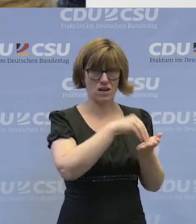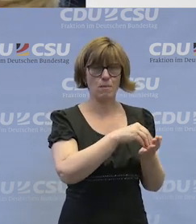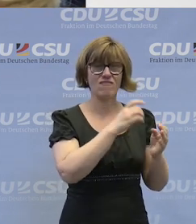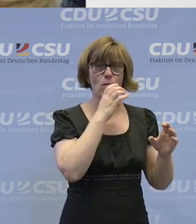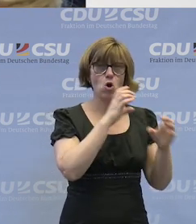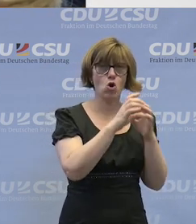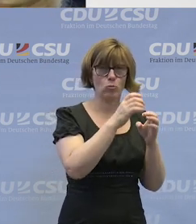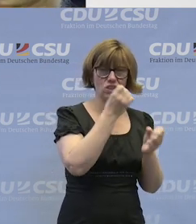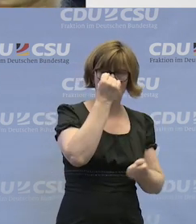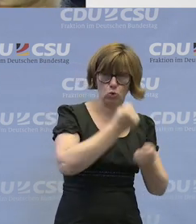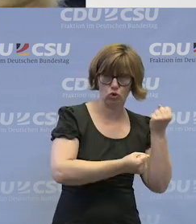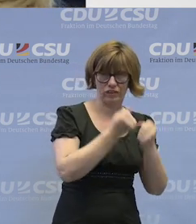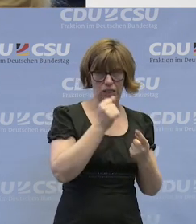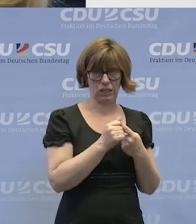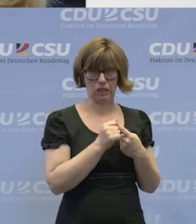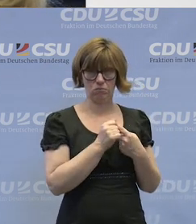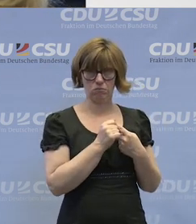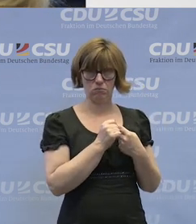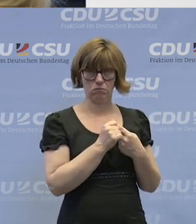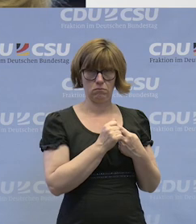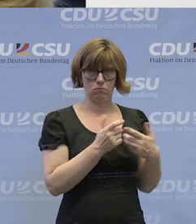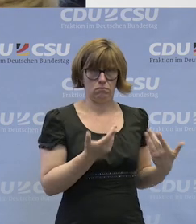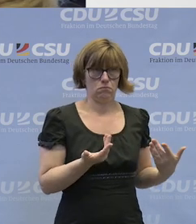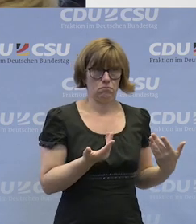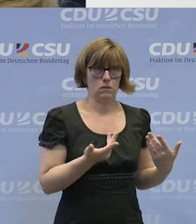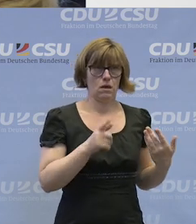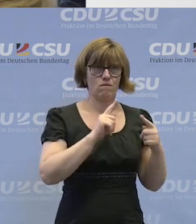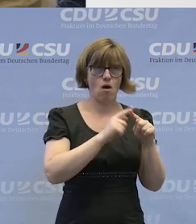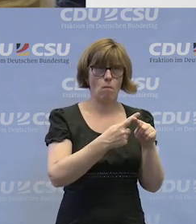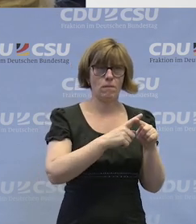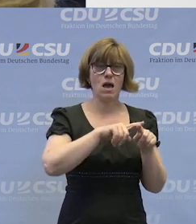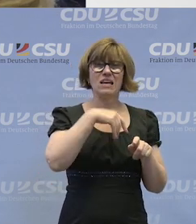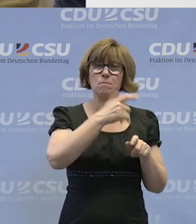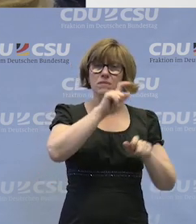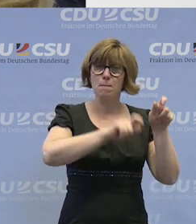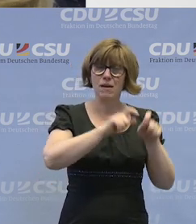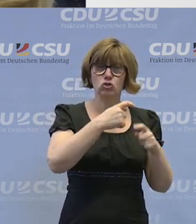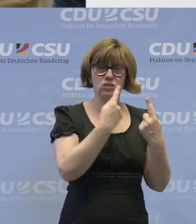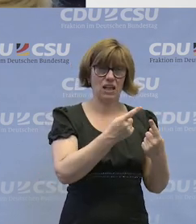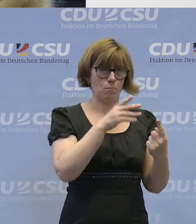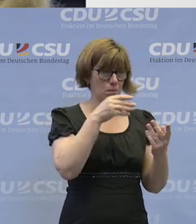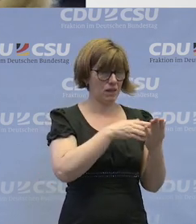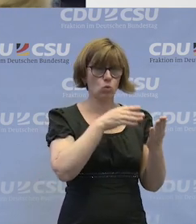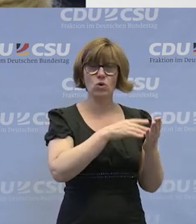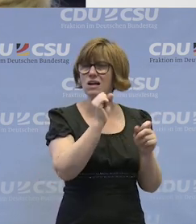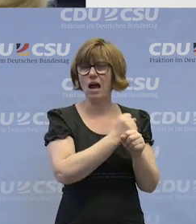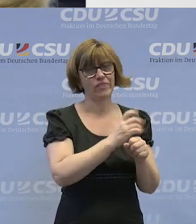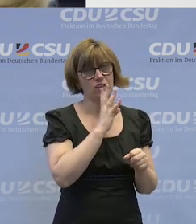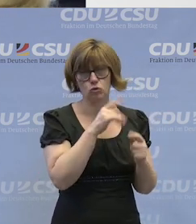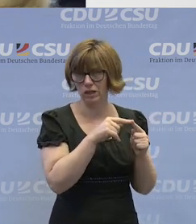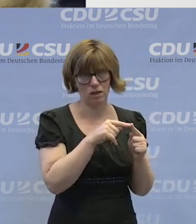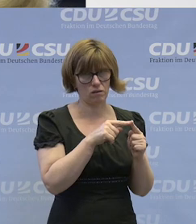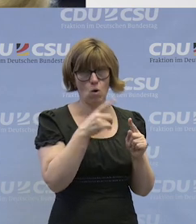Kommunikation schwierig ist. Weil es gibt Menschen mit Behinderung, die können nicht sprechen